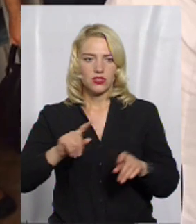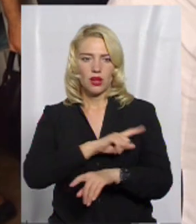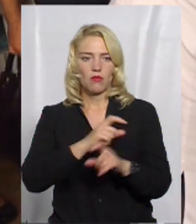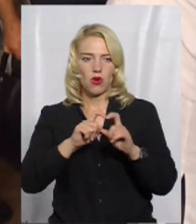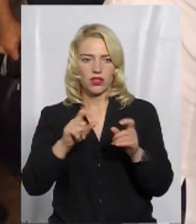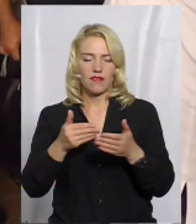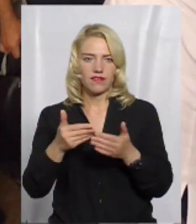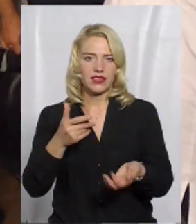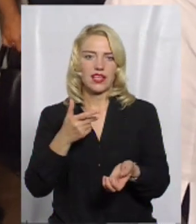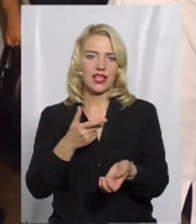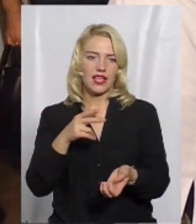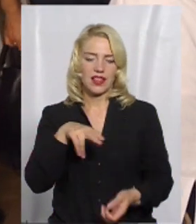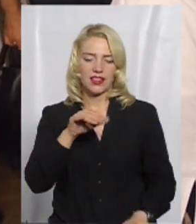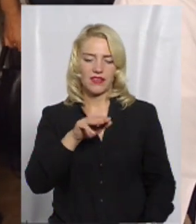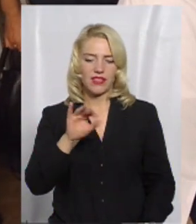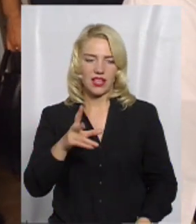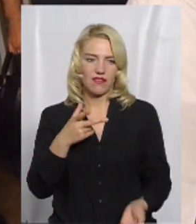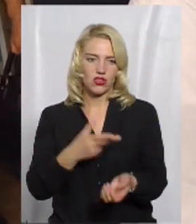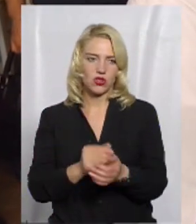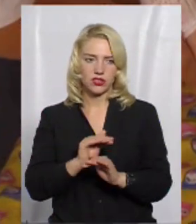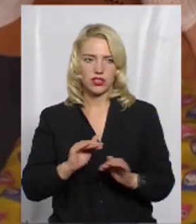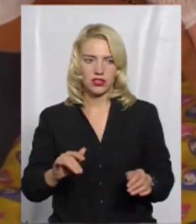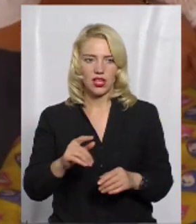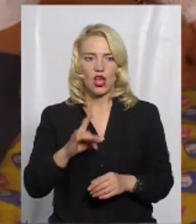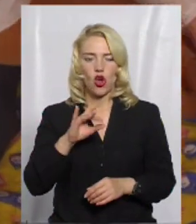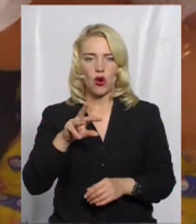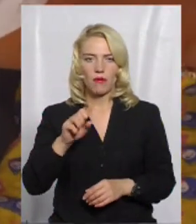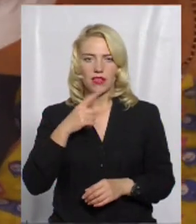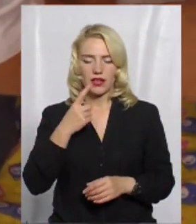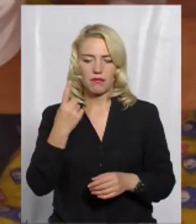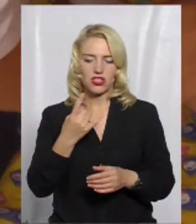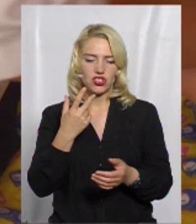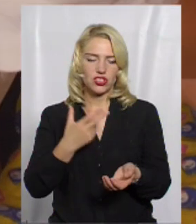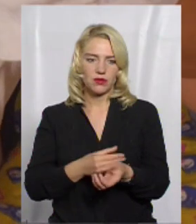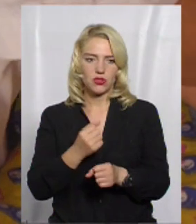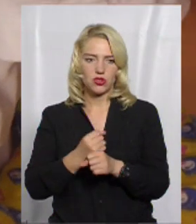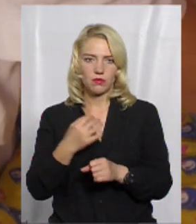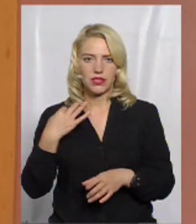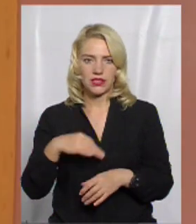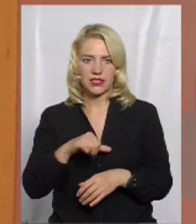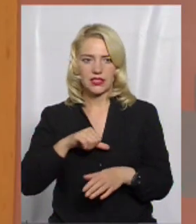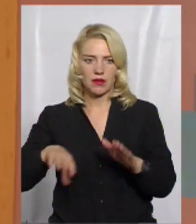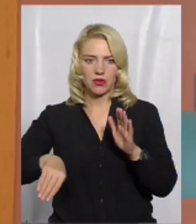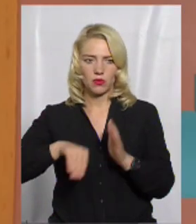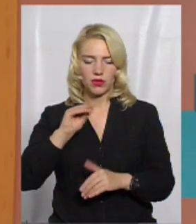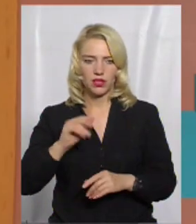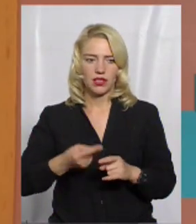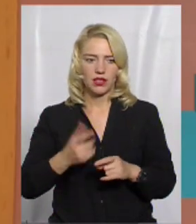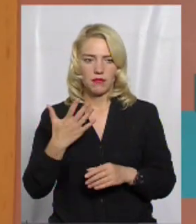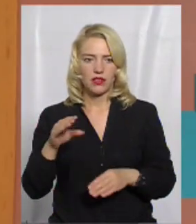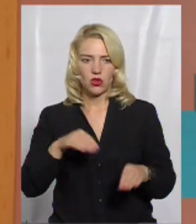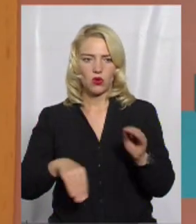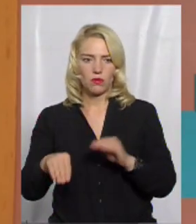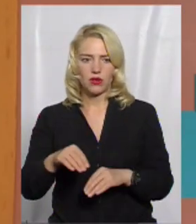дифтерії та правця вакцинують дітей. Роман Патерчук каже, зробили перше щеплення синою, вакцину придбали самі. Тут 5 компонентів